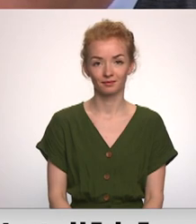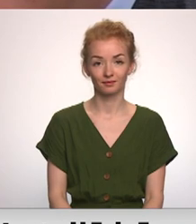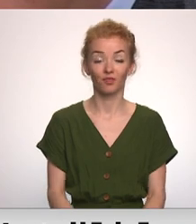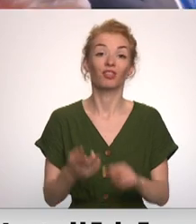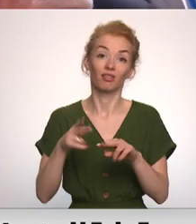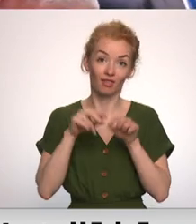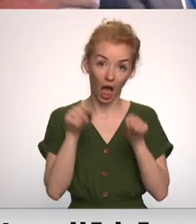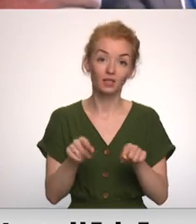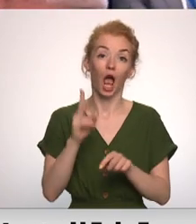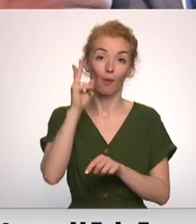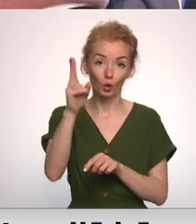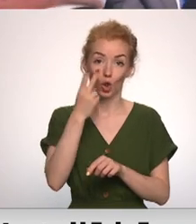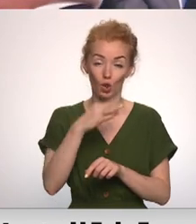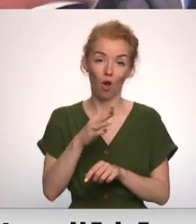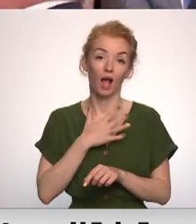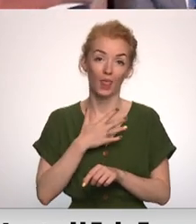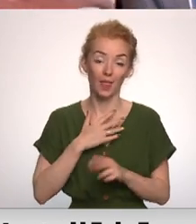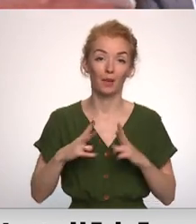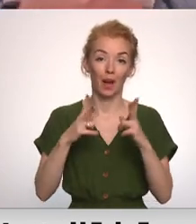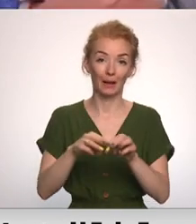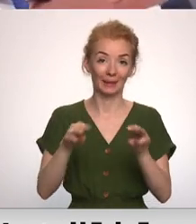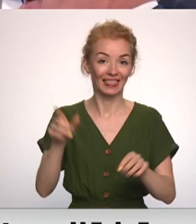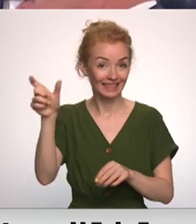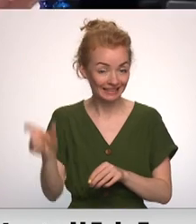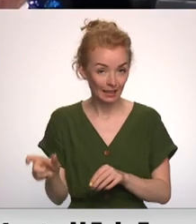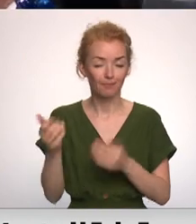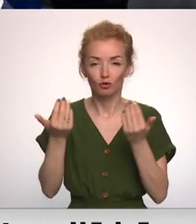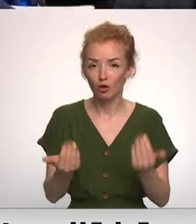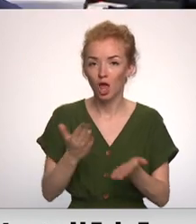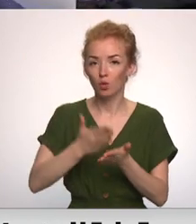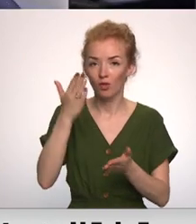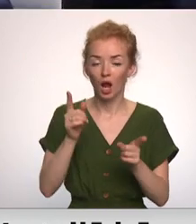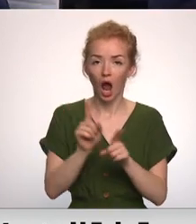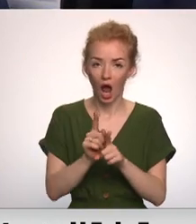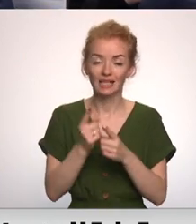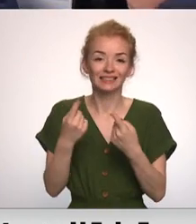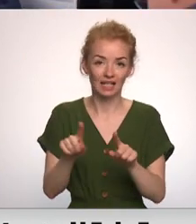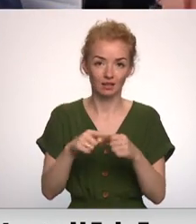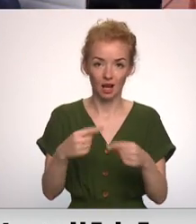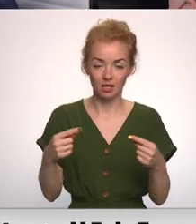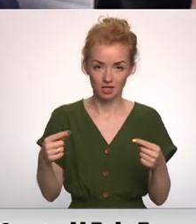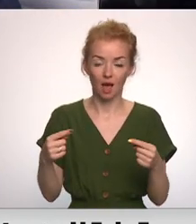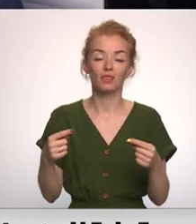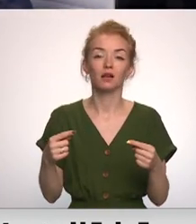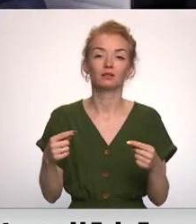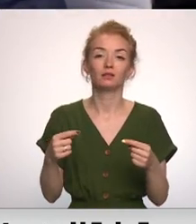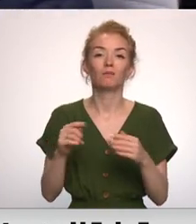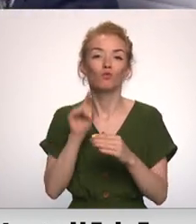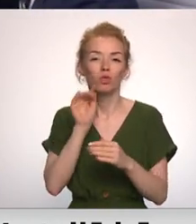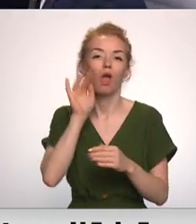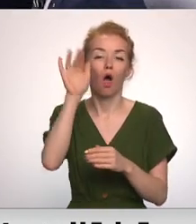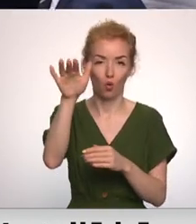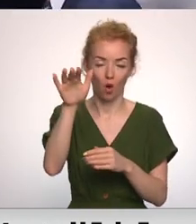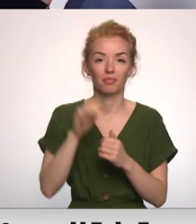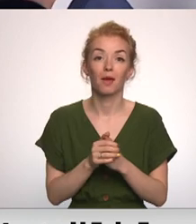Tās lūk apsolījums no Kanādas premjera, bet šodien te notika arī vairākas lietas, kas svērsts ar skatu mazliet tālākā nākotnē.